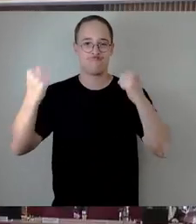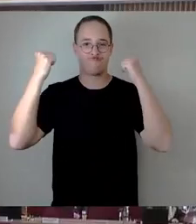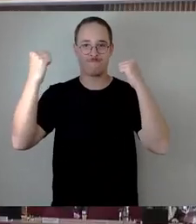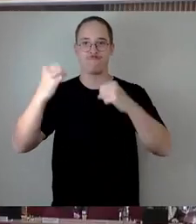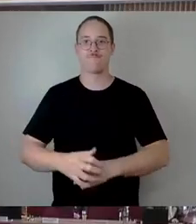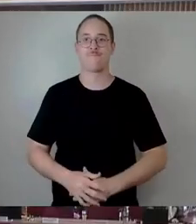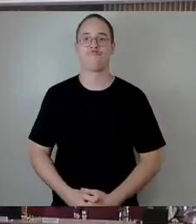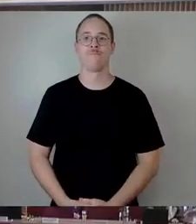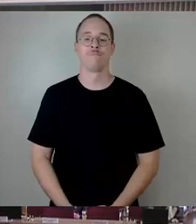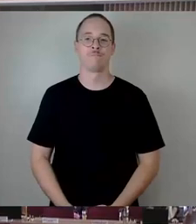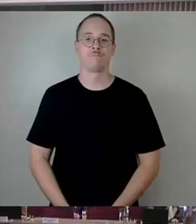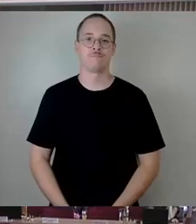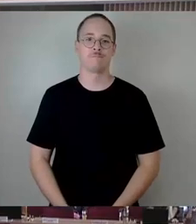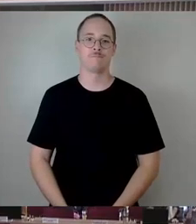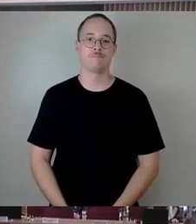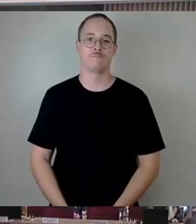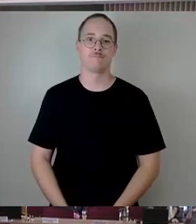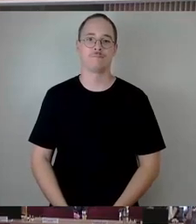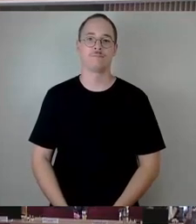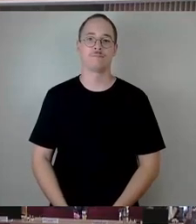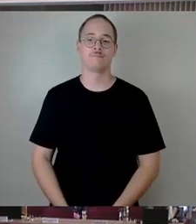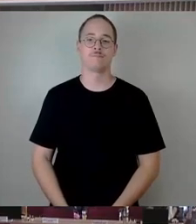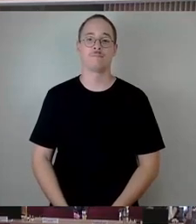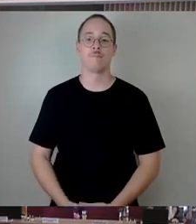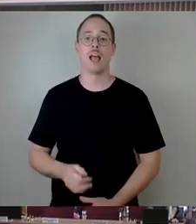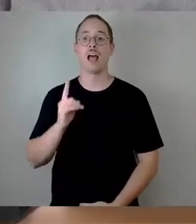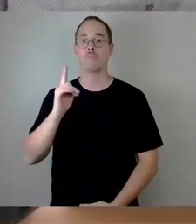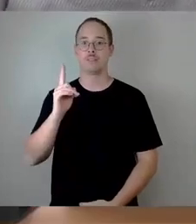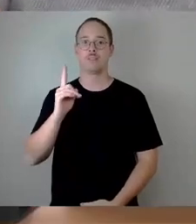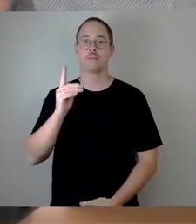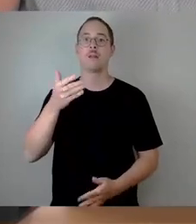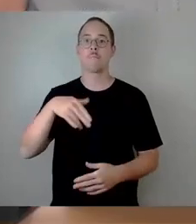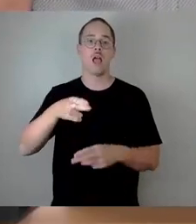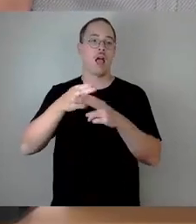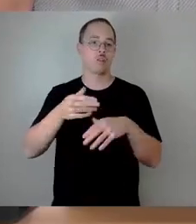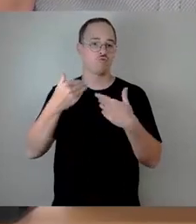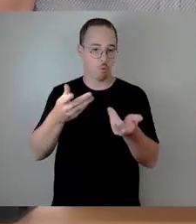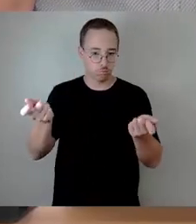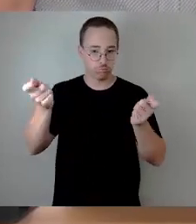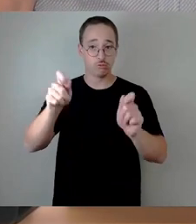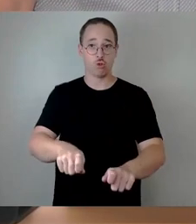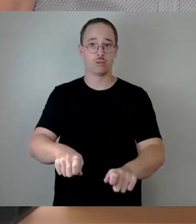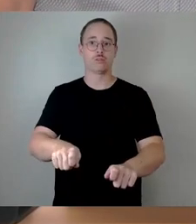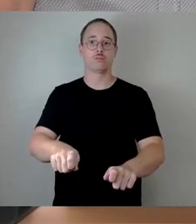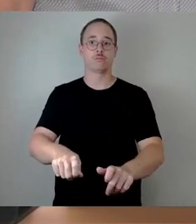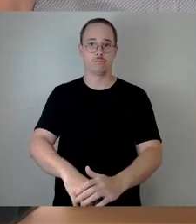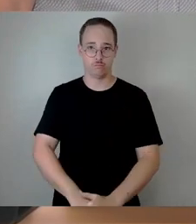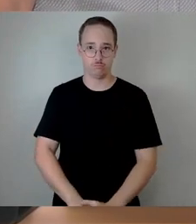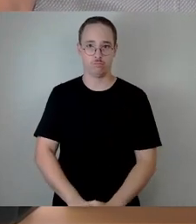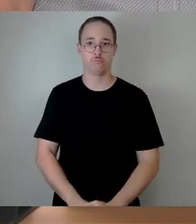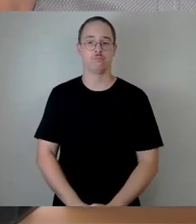Aber es ist mit Mehrheit beschlossen. damit sind